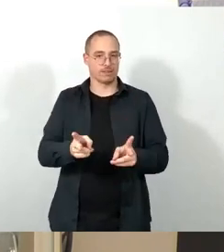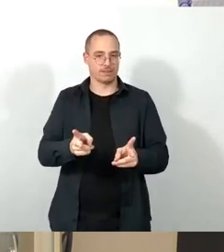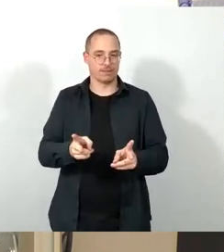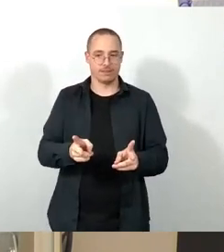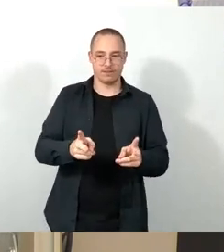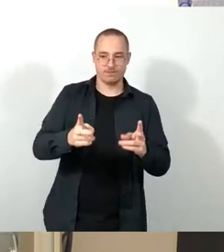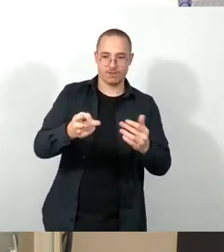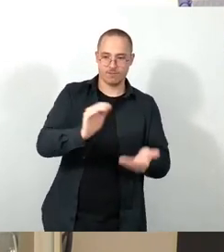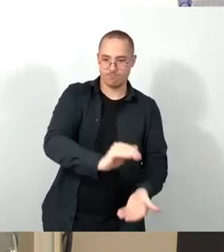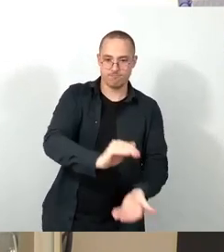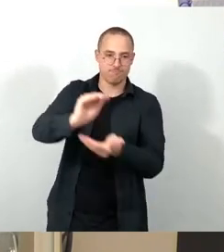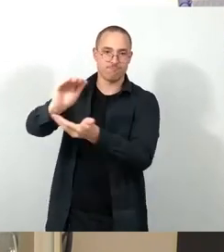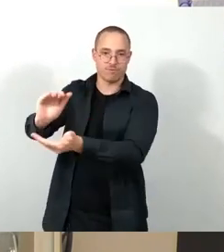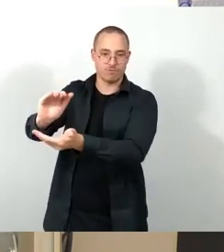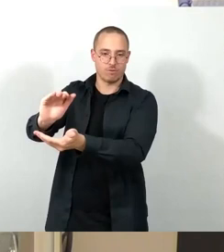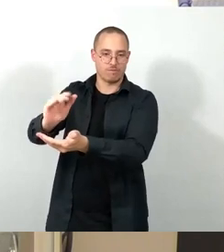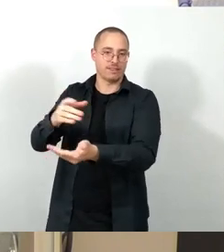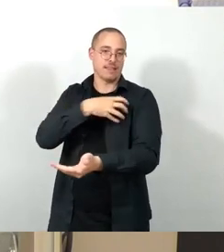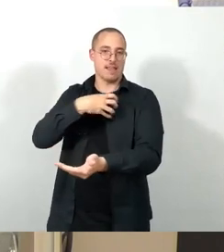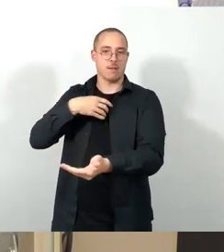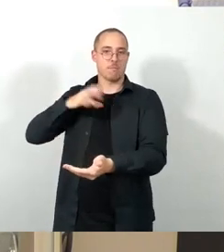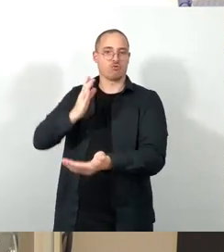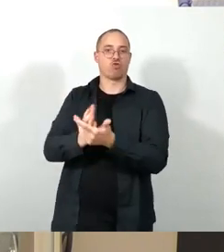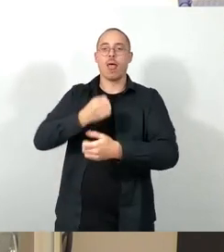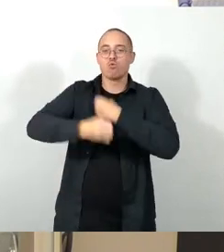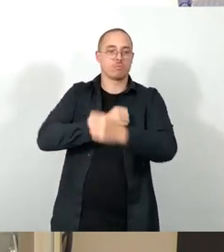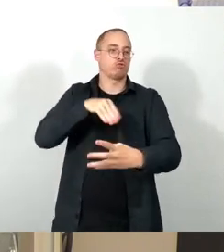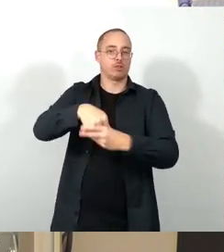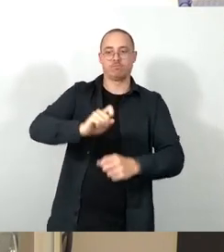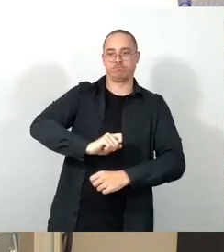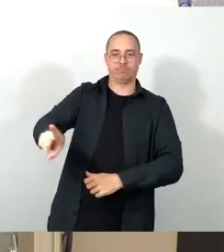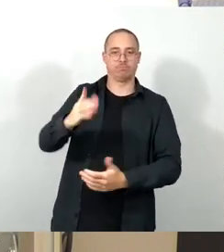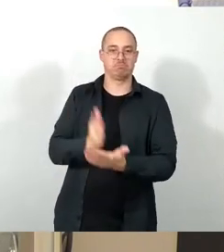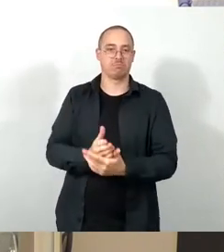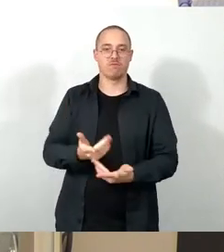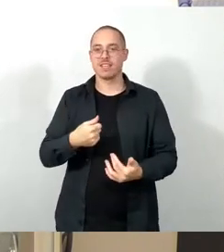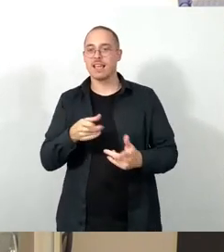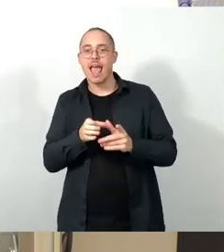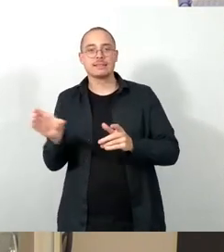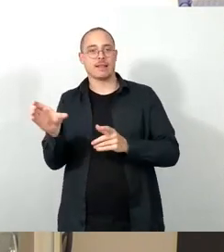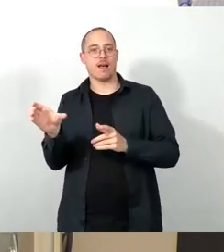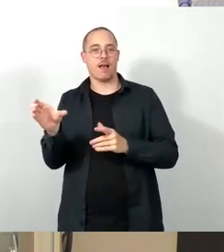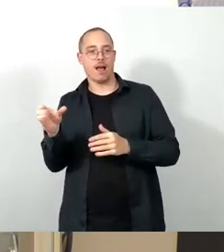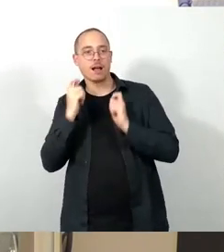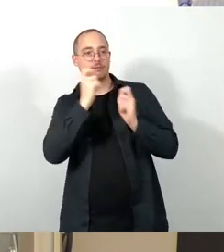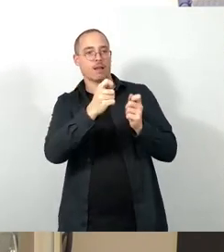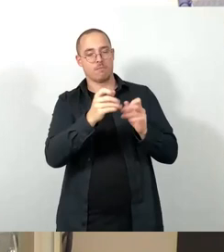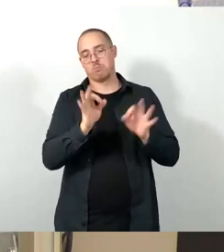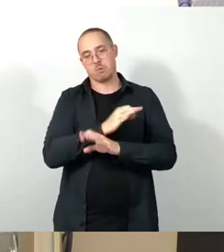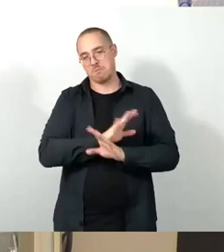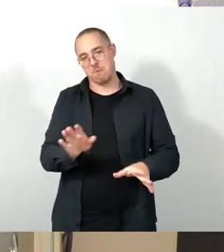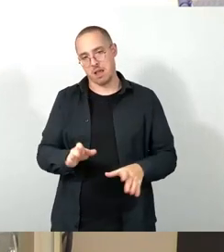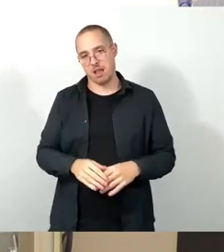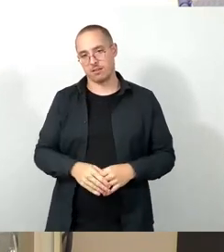zugesandt wird, dass es keinen separaten Antrag mehr braucht, um sozusagen auch Verwaltungsaufwand im Sozialamt